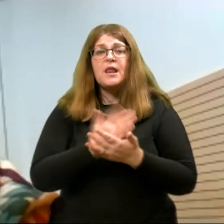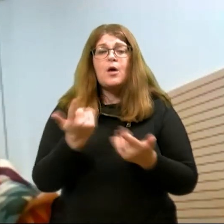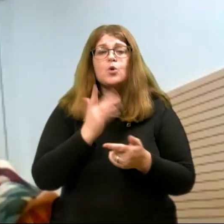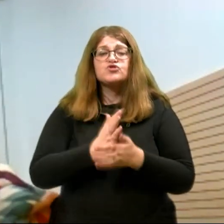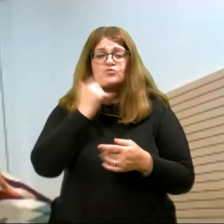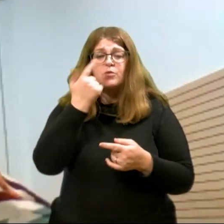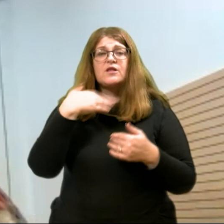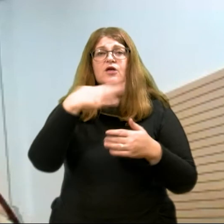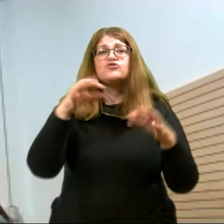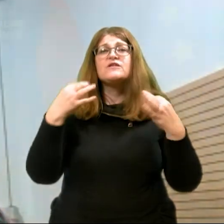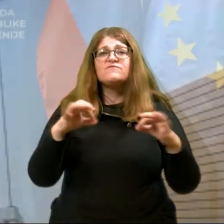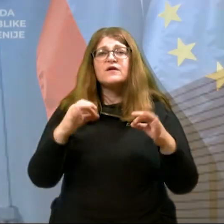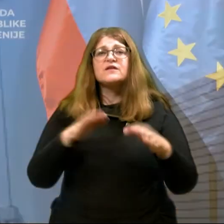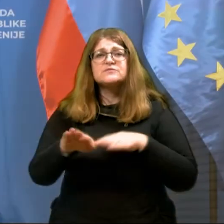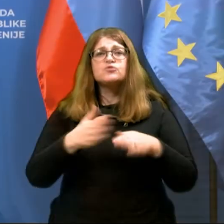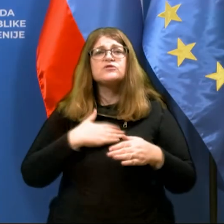smrčanje. Hvala lepa.